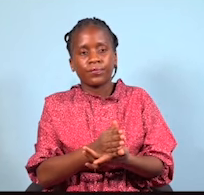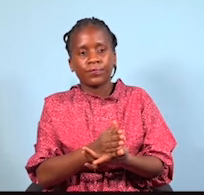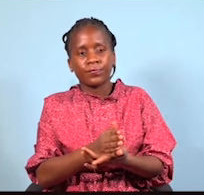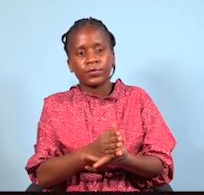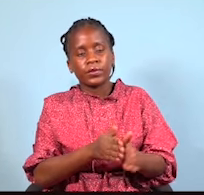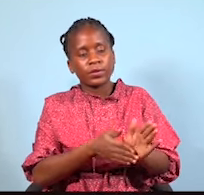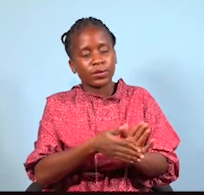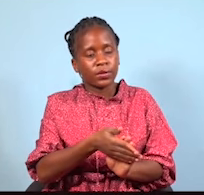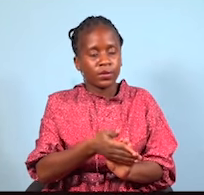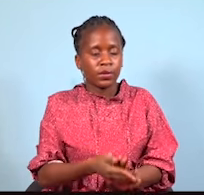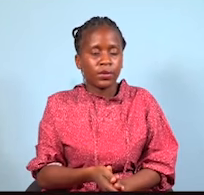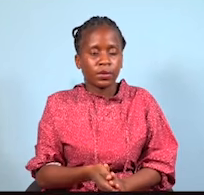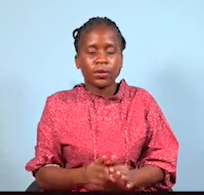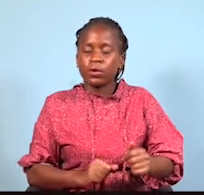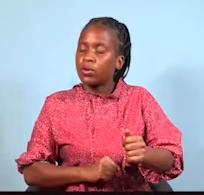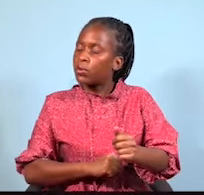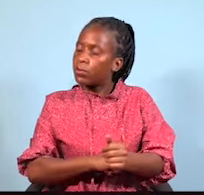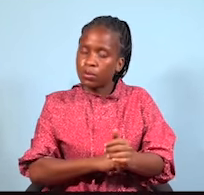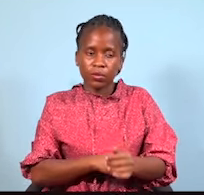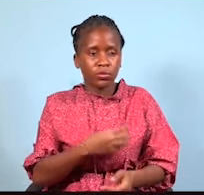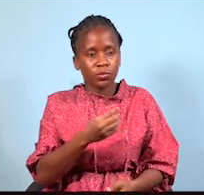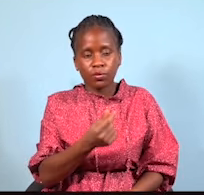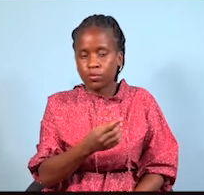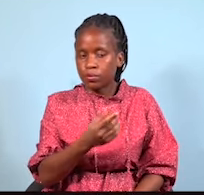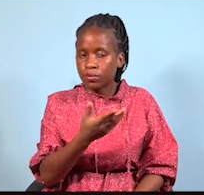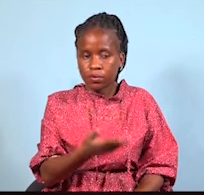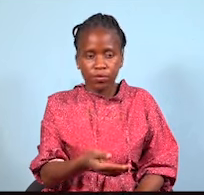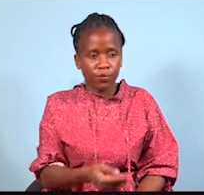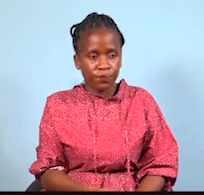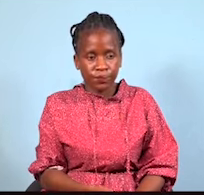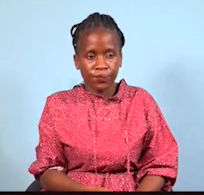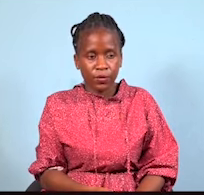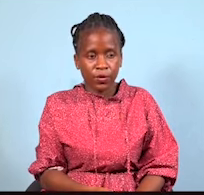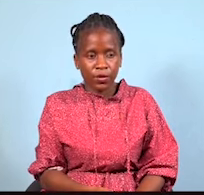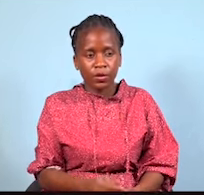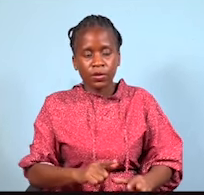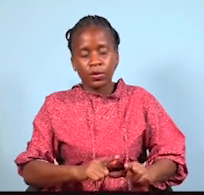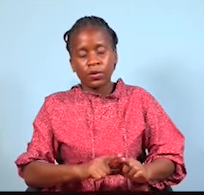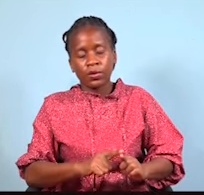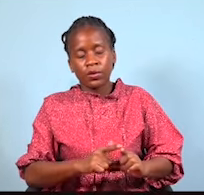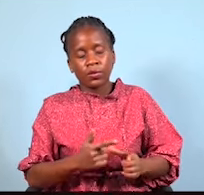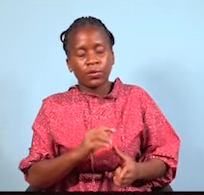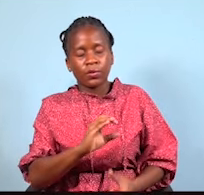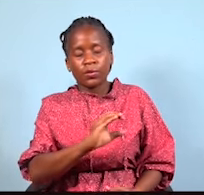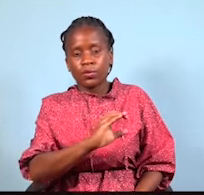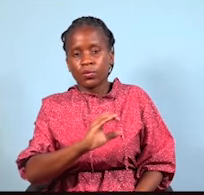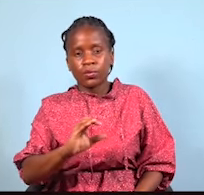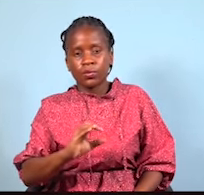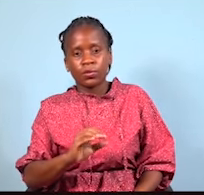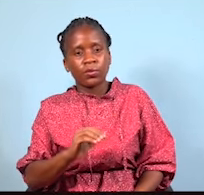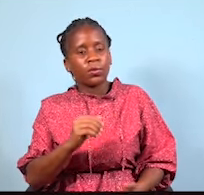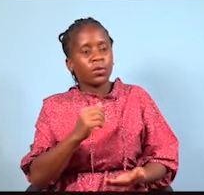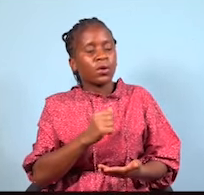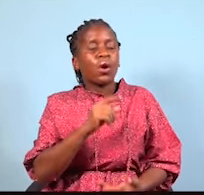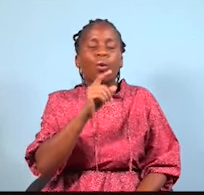feather ila sasa nikazi Costec wanajiku mmoja la watu wangapi wanajua kuhusu Costec.